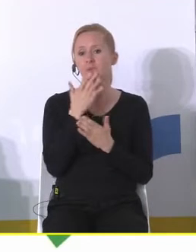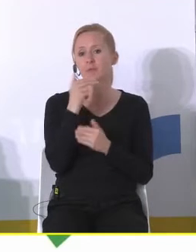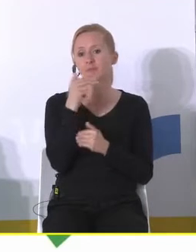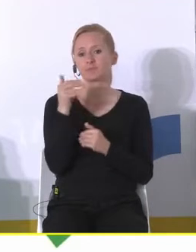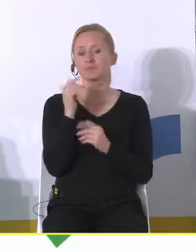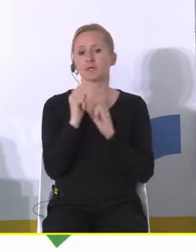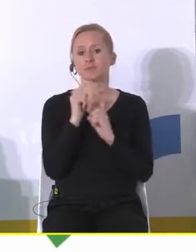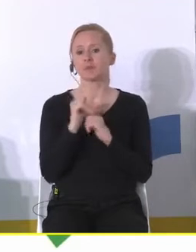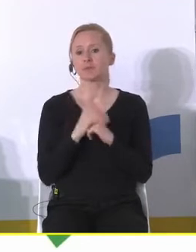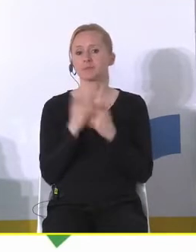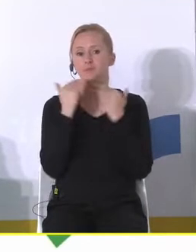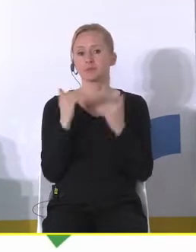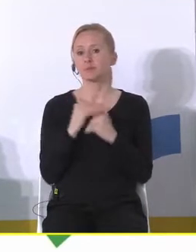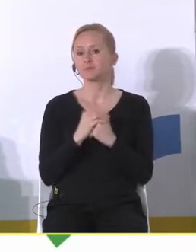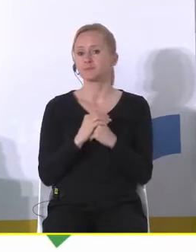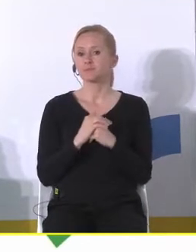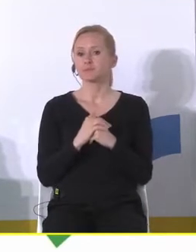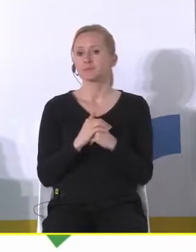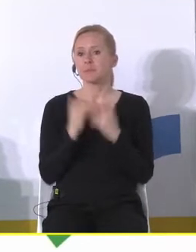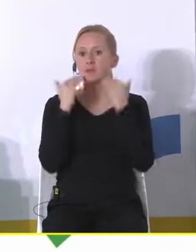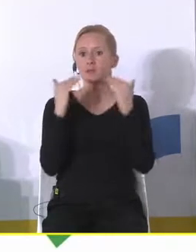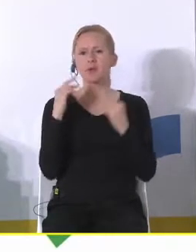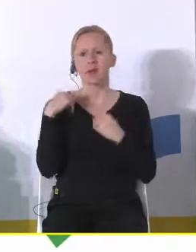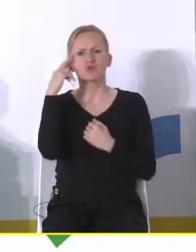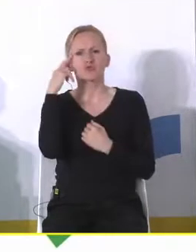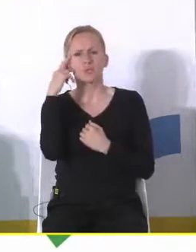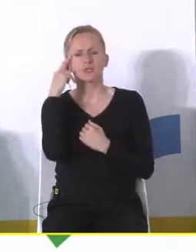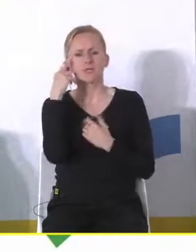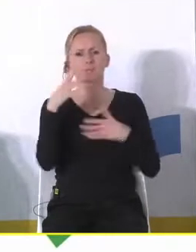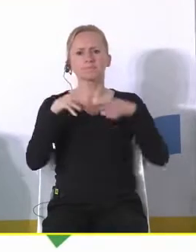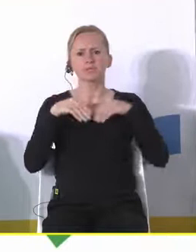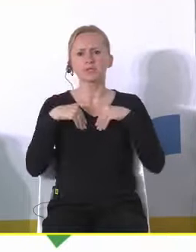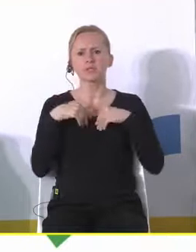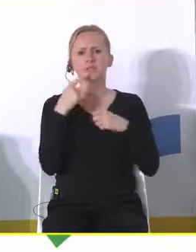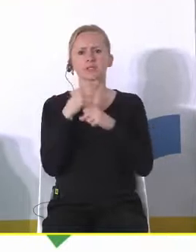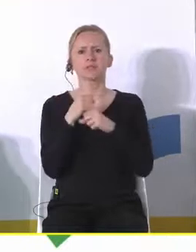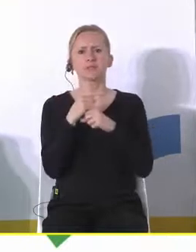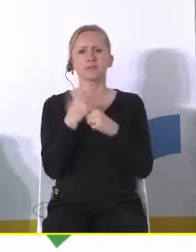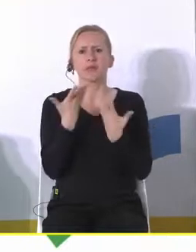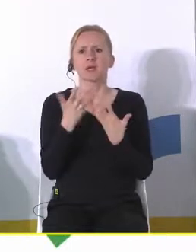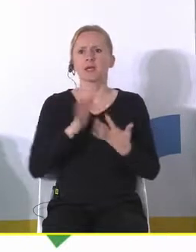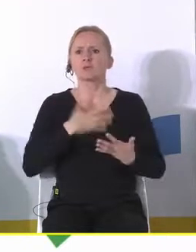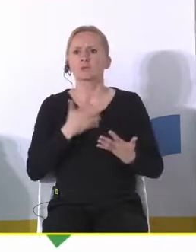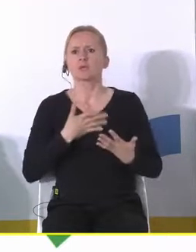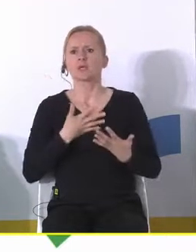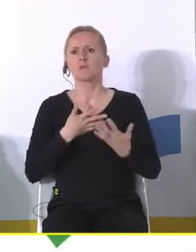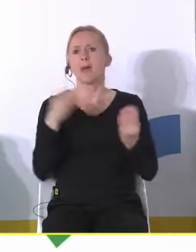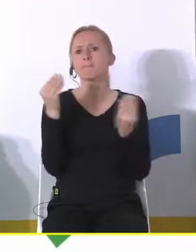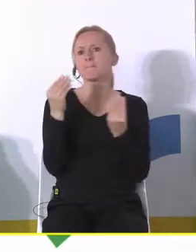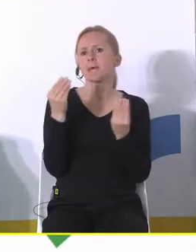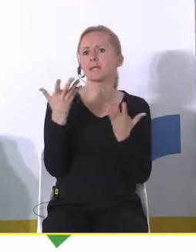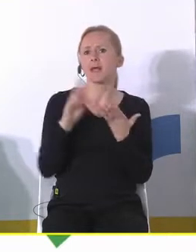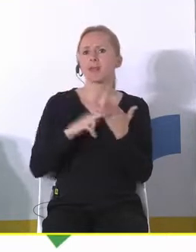funkcjonujemy dziękuję dziękuję czyli rozumiem, że bardziej takie podejście związane właśnie z relacjami tymi aspektami powiedzmy miękkimi